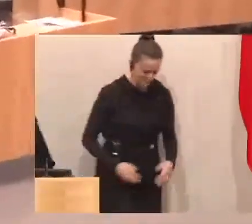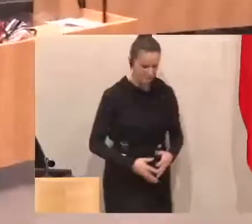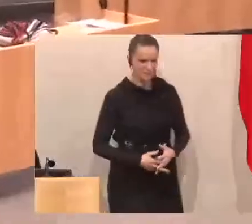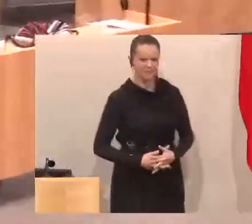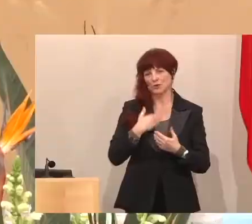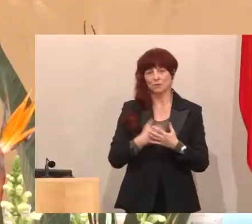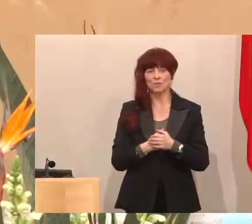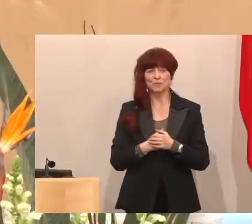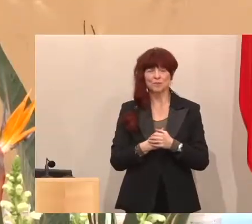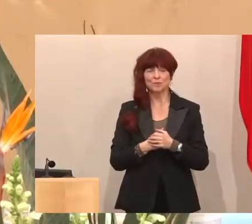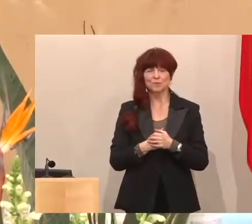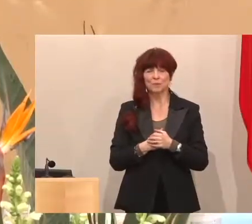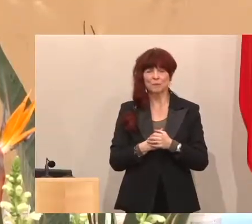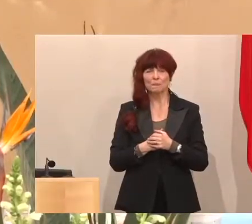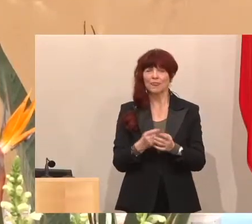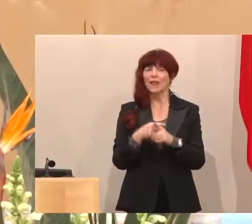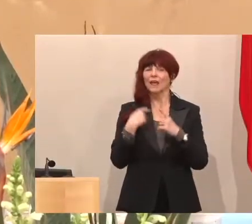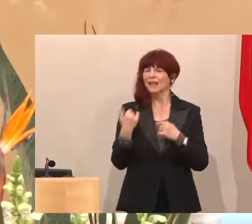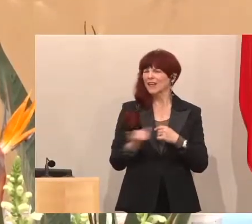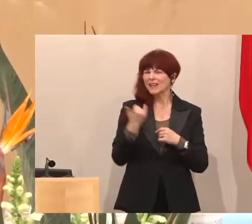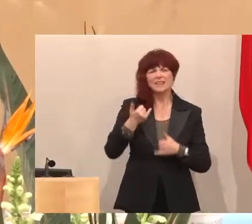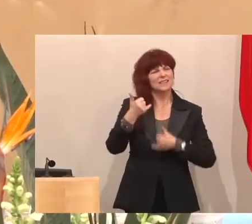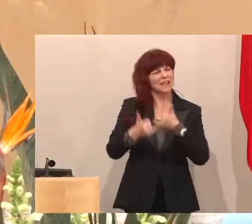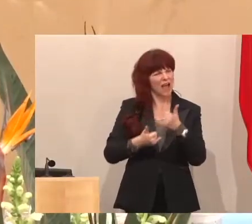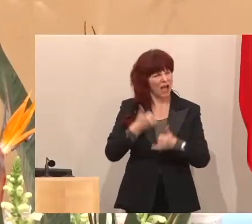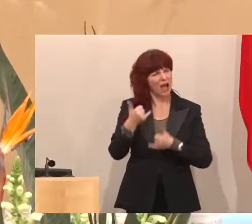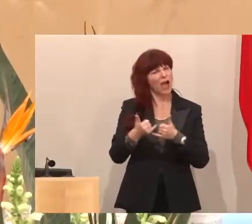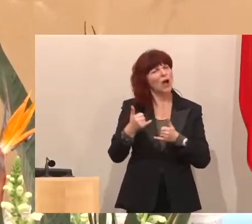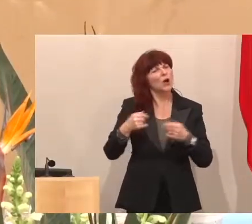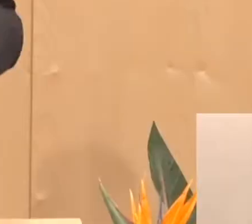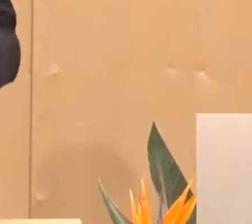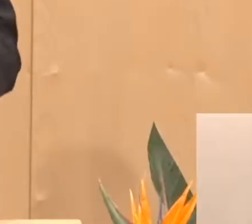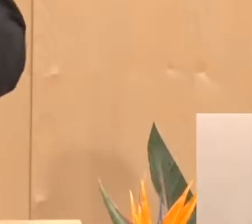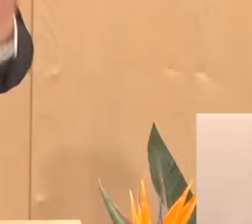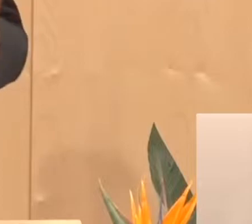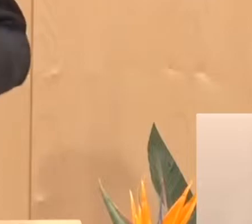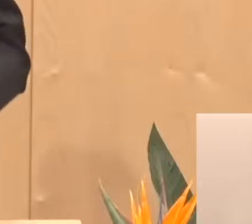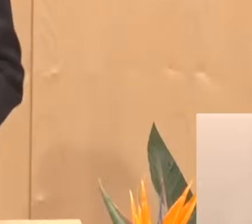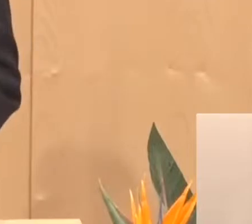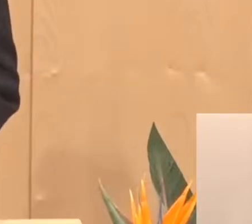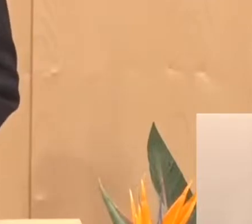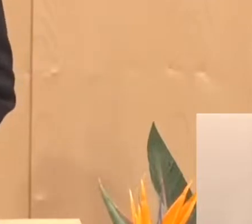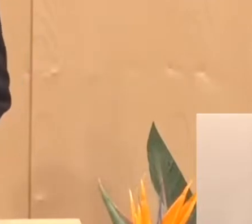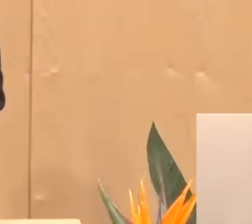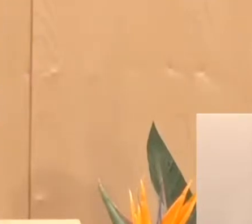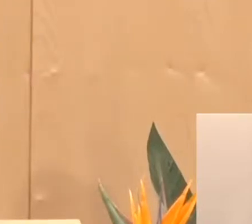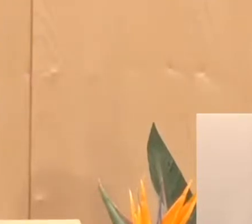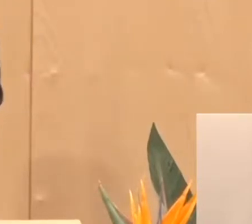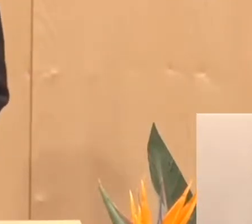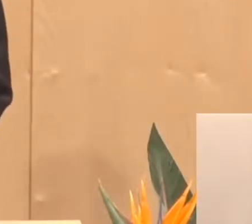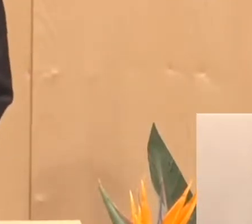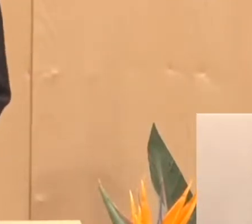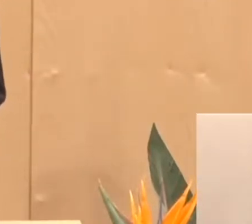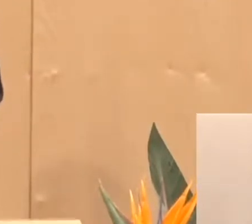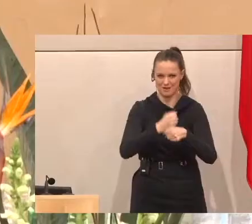Wir suchen jedes Jahr nach ganz innovativen Ansätzen. Wir bekommen in etwa zwischen fünf und siebenhundert